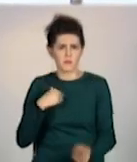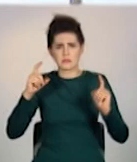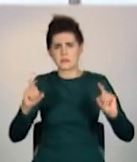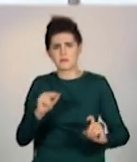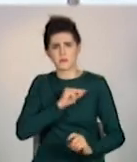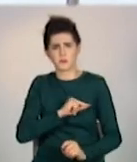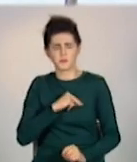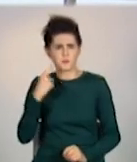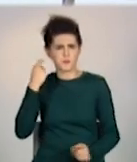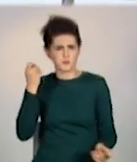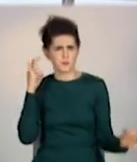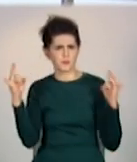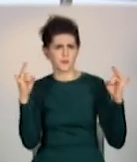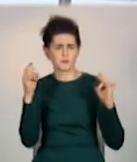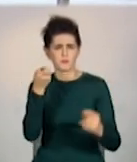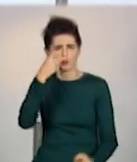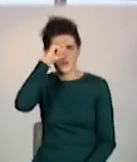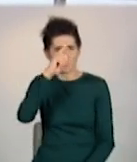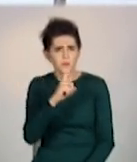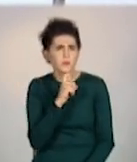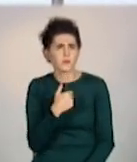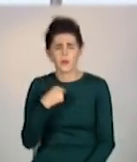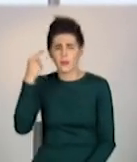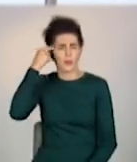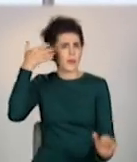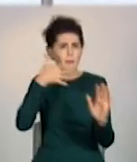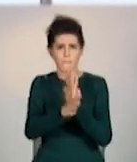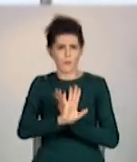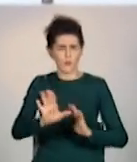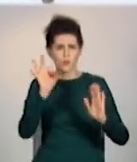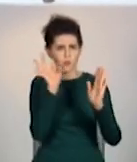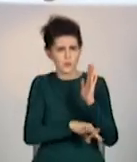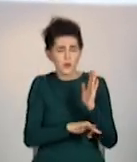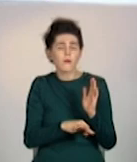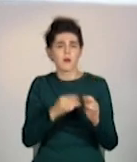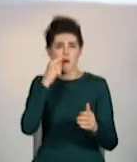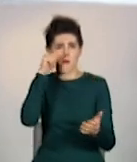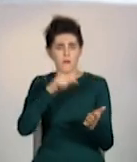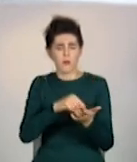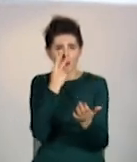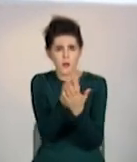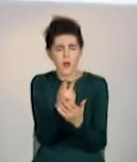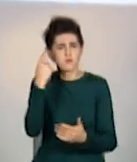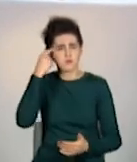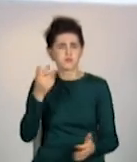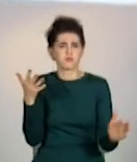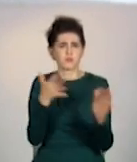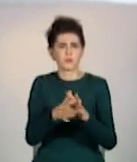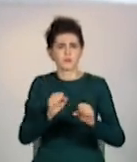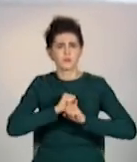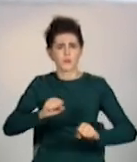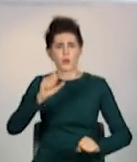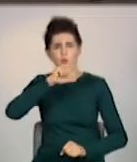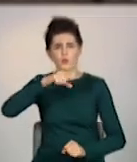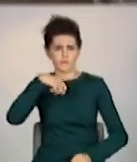Був якийсь гул. Але ми не одразу зрозуміли. Але потім вийшли, подивилися на